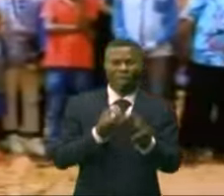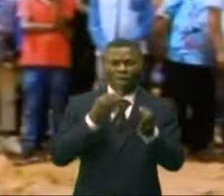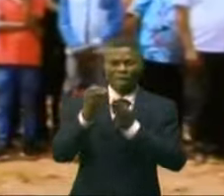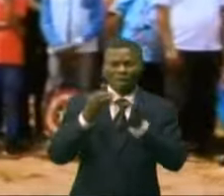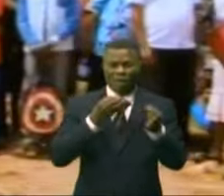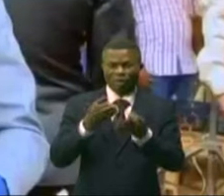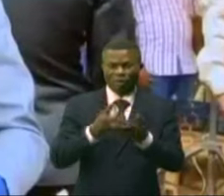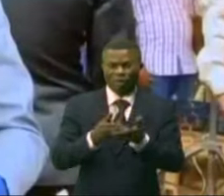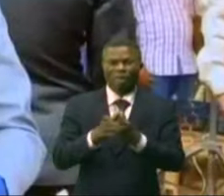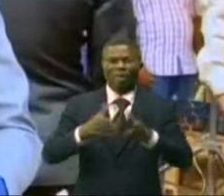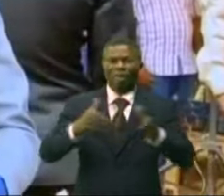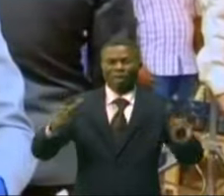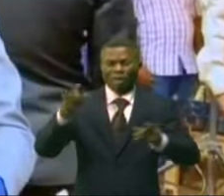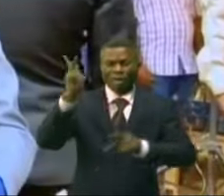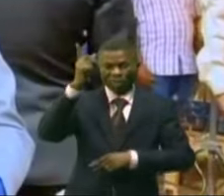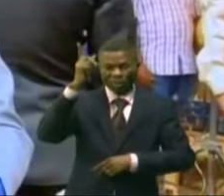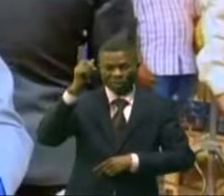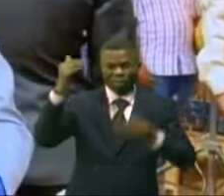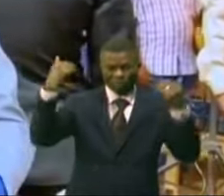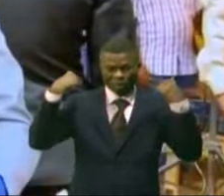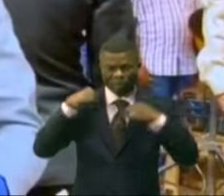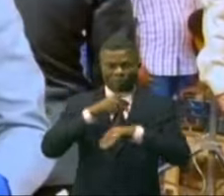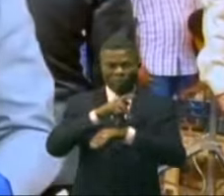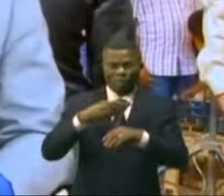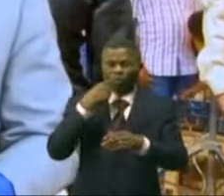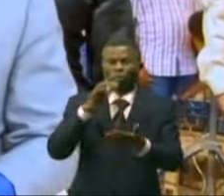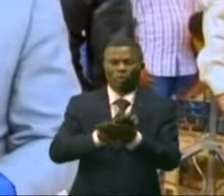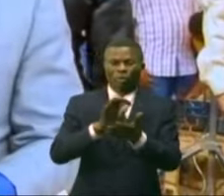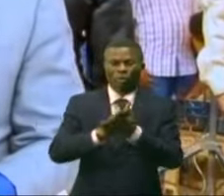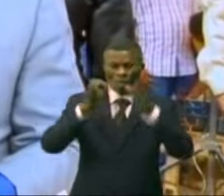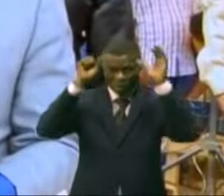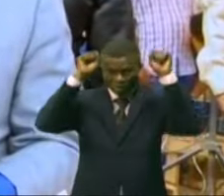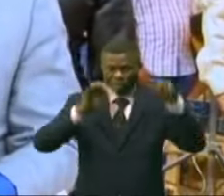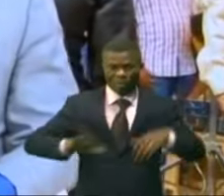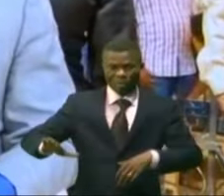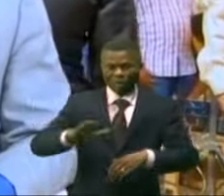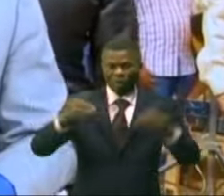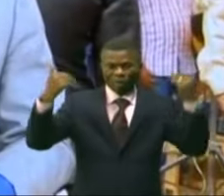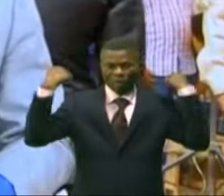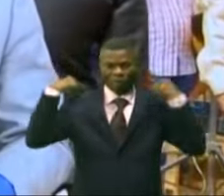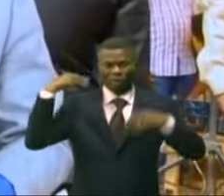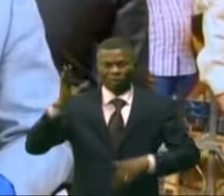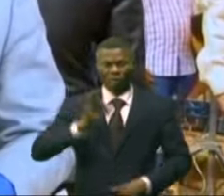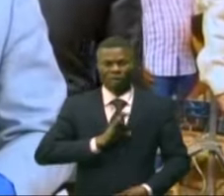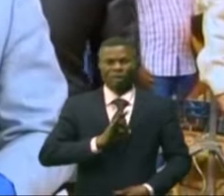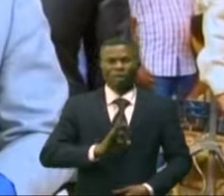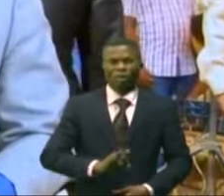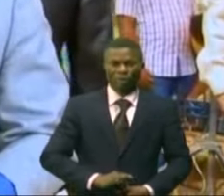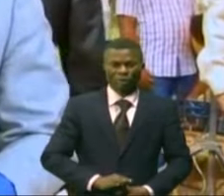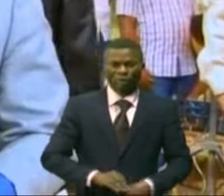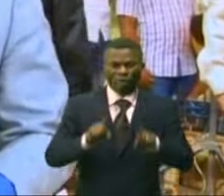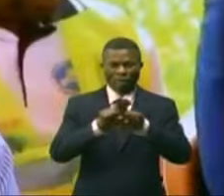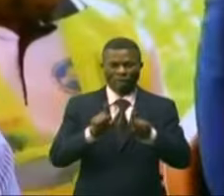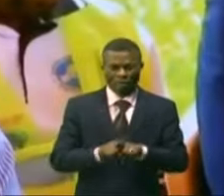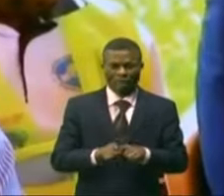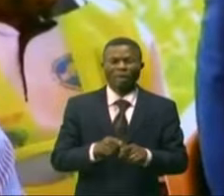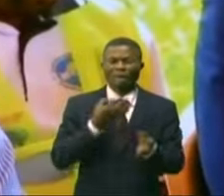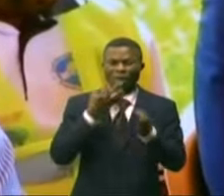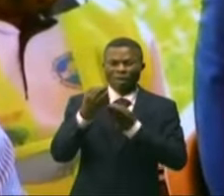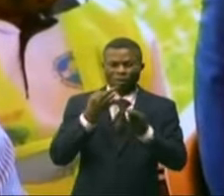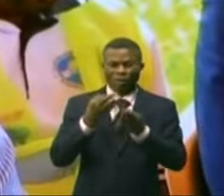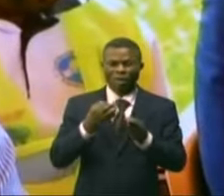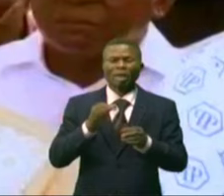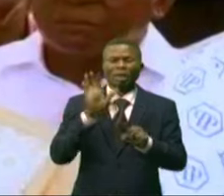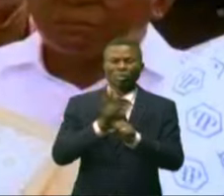lancement, le premier citoyen du Sud-Oubangui a rendu ses hommages au président de la République chef de l'État, Félix Antoine Tisséke de Chilombo, et a décrit le mauvais